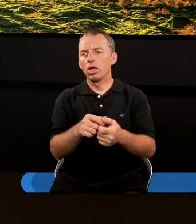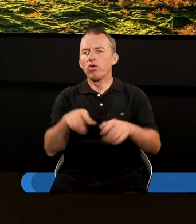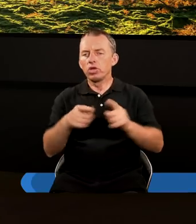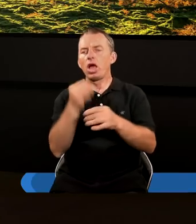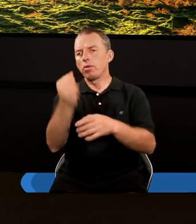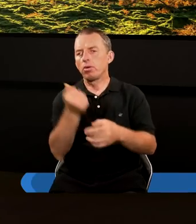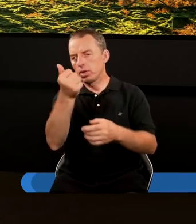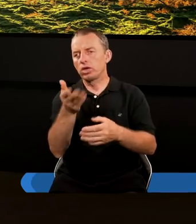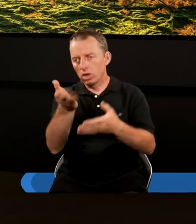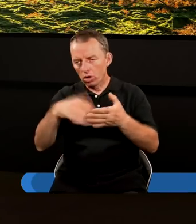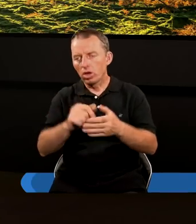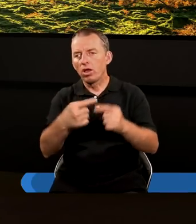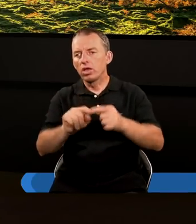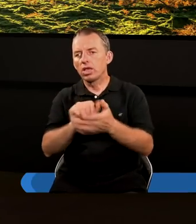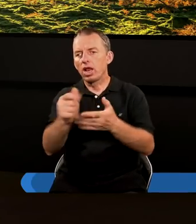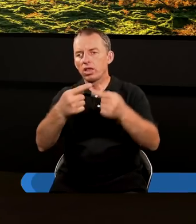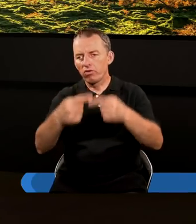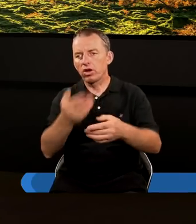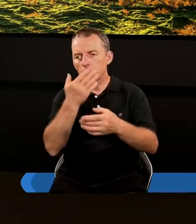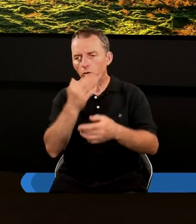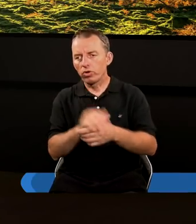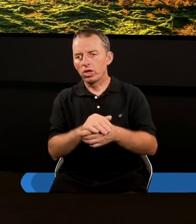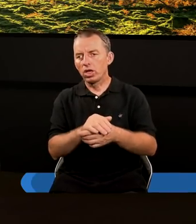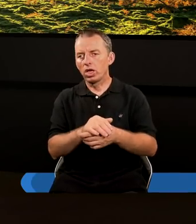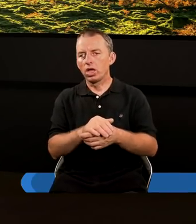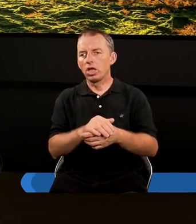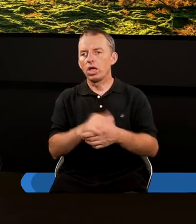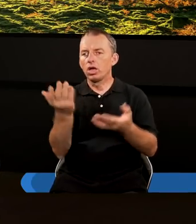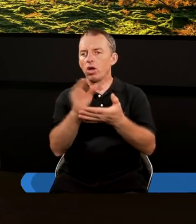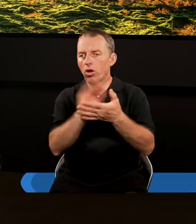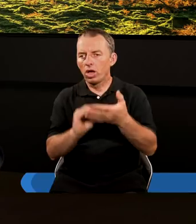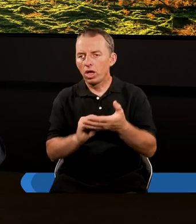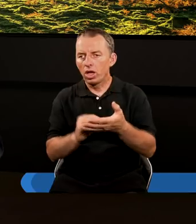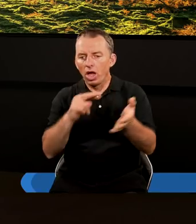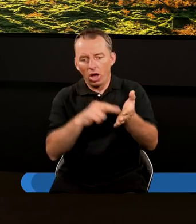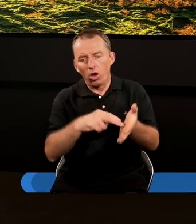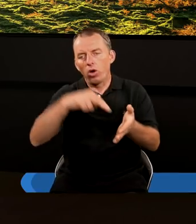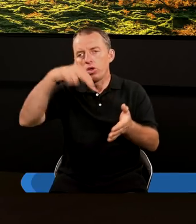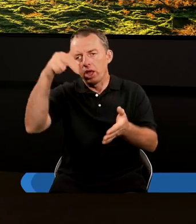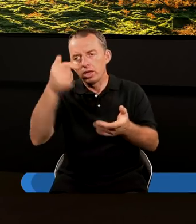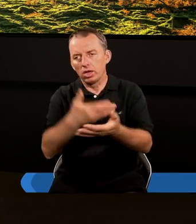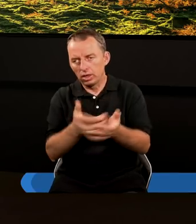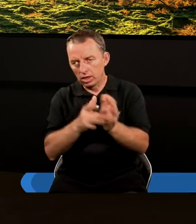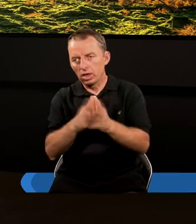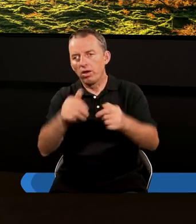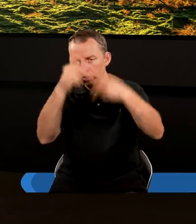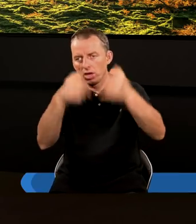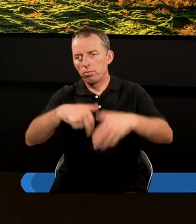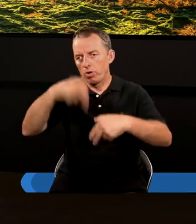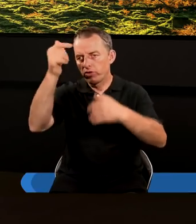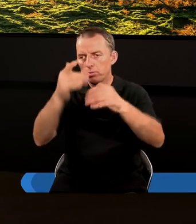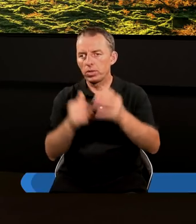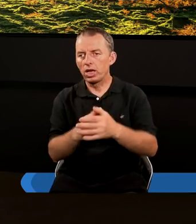Apostolskich pierwszy rozdział, Boda 11, werset mówi, gdzie jest opisane odejście Chrystusa z tej ziemi do nieba, w niebo